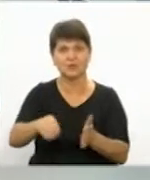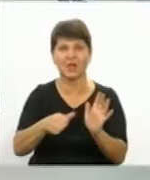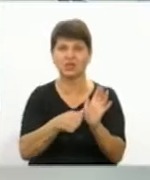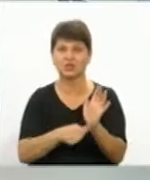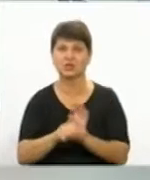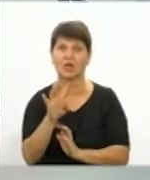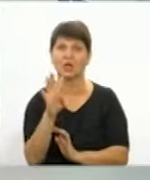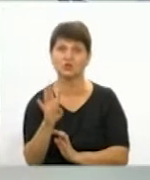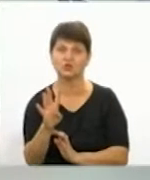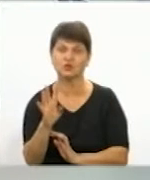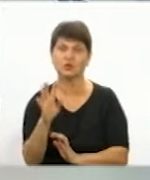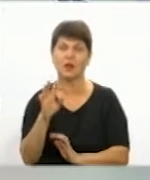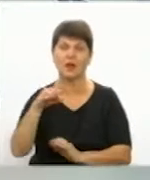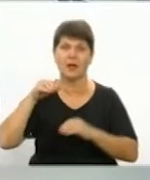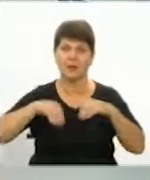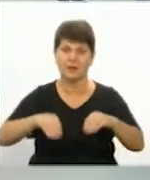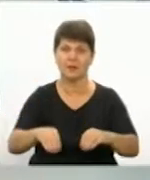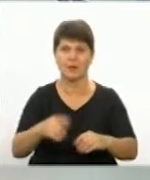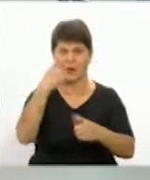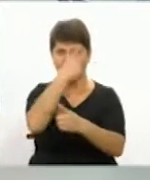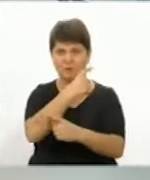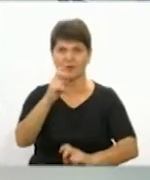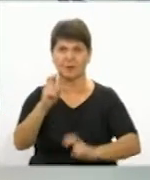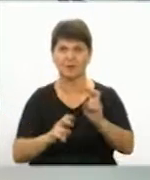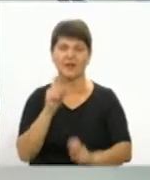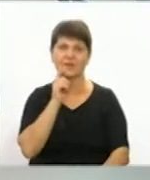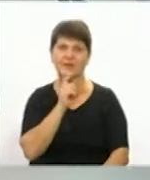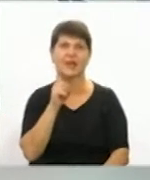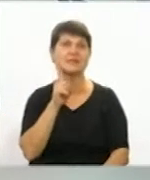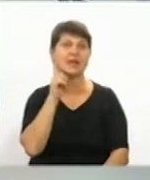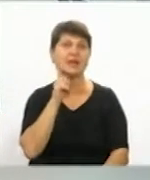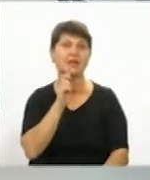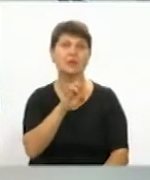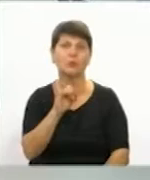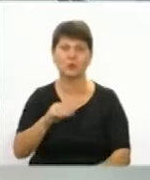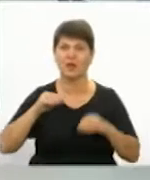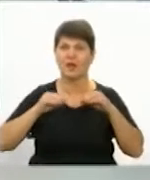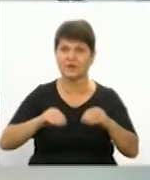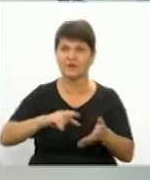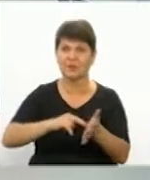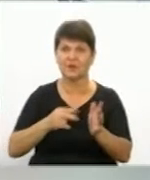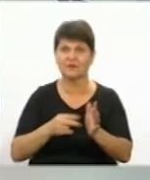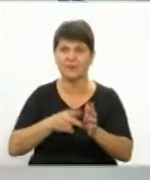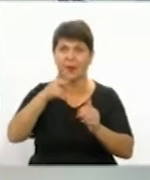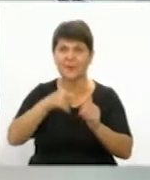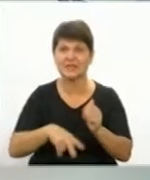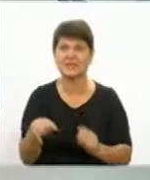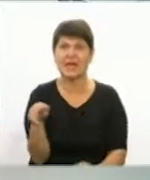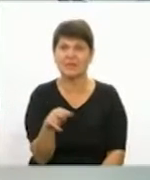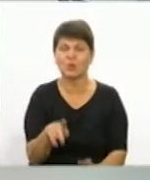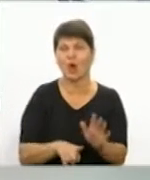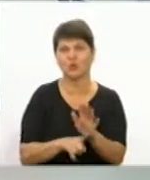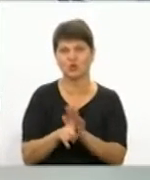платанів західних оголосило підприємство «Вінниця Зеленбуд». Висадити їх планують наприкінці листопада, на